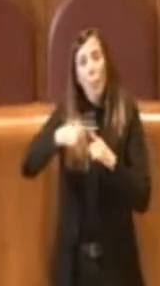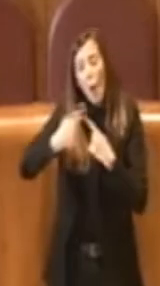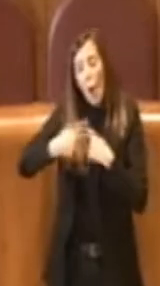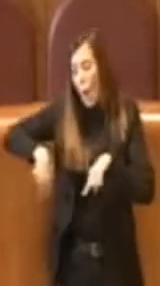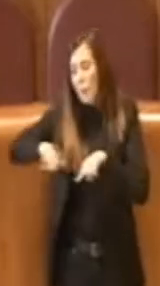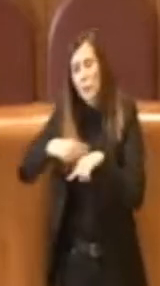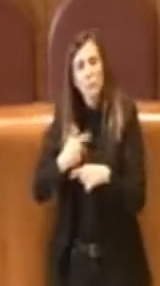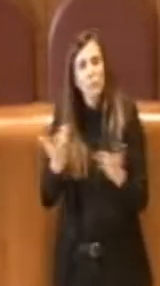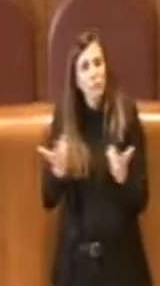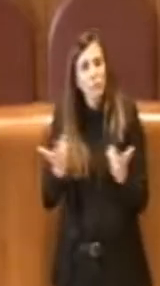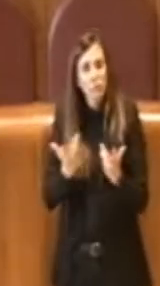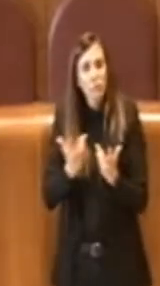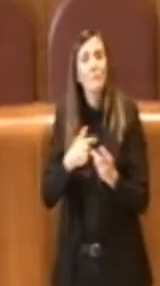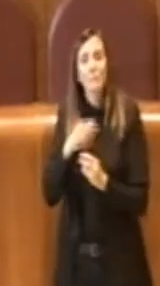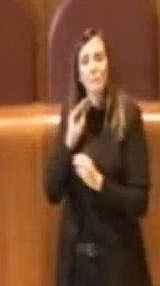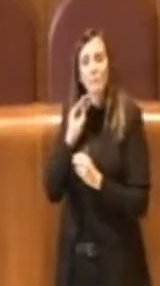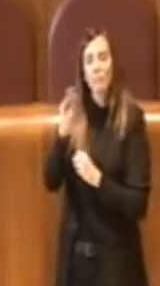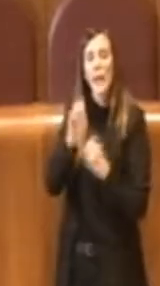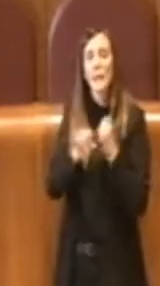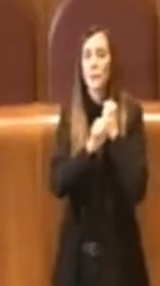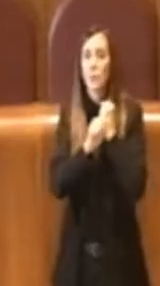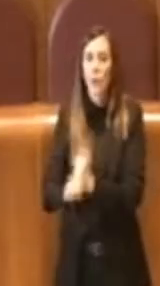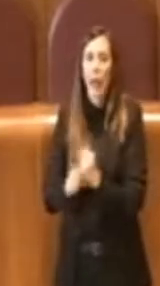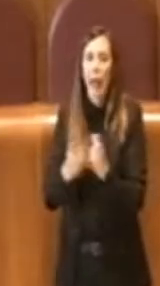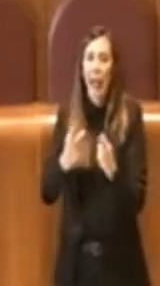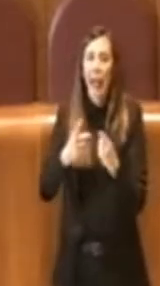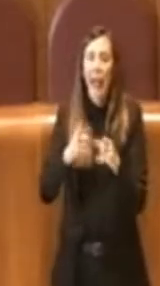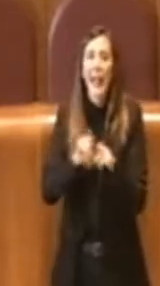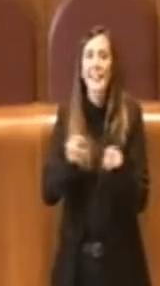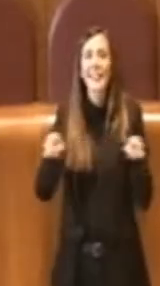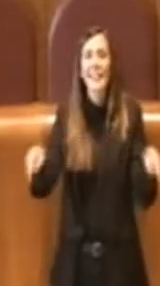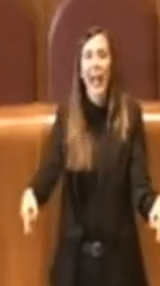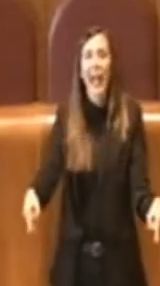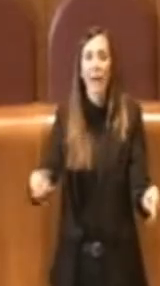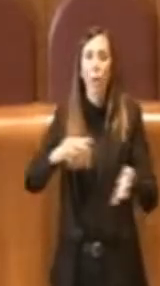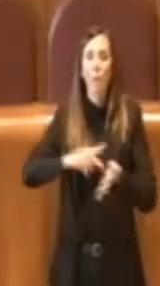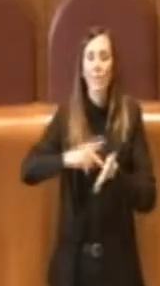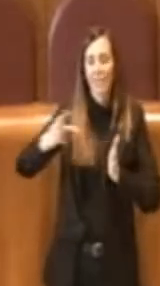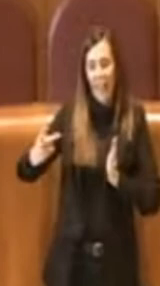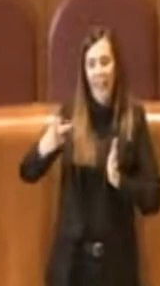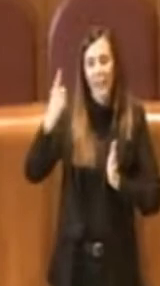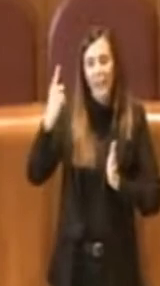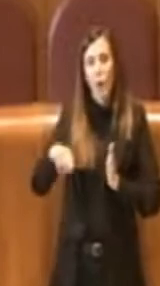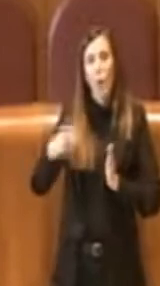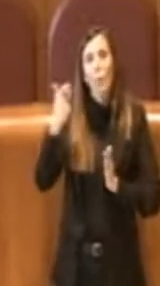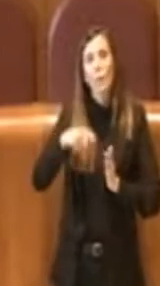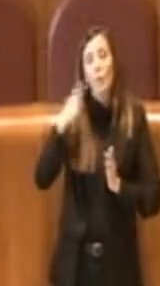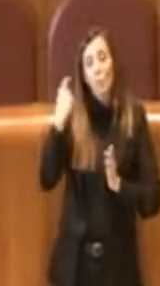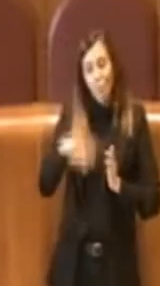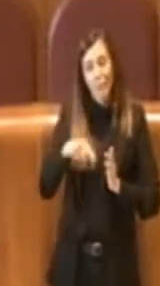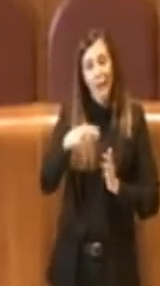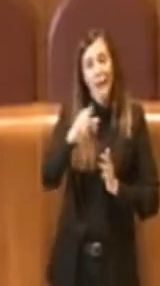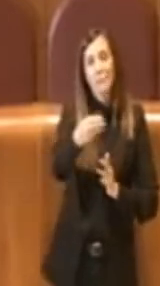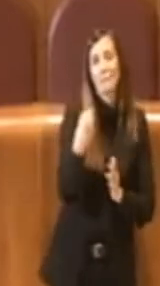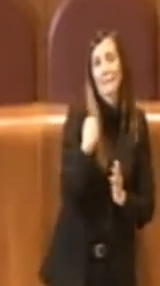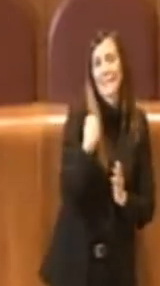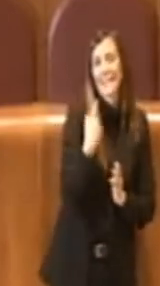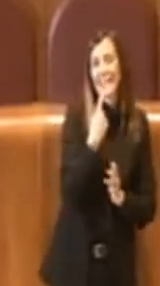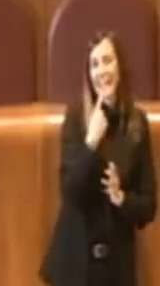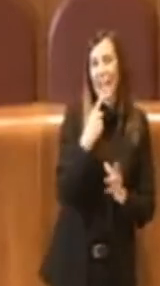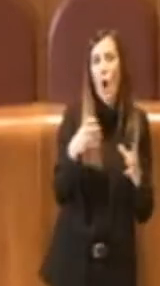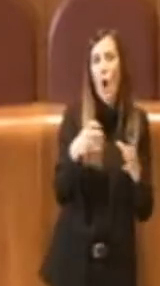quello di chiedere all'istituzione di un tavolo tecnico, questa è una richiesta avanzata dai comitati di